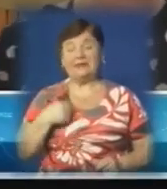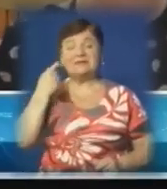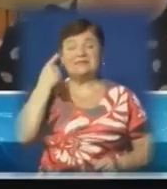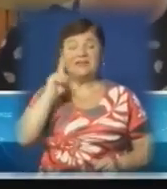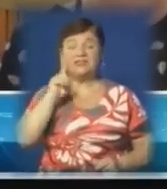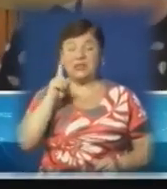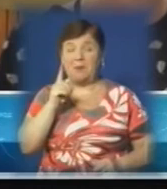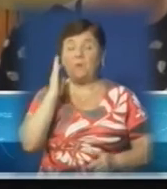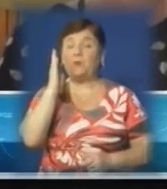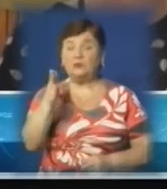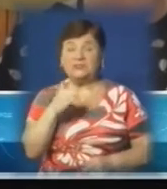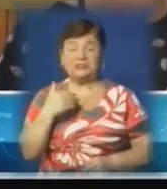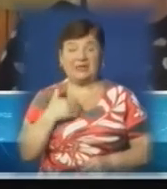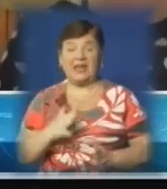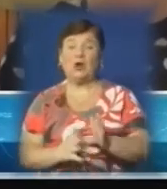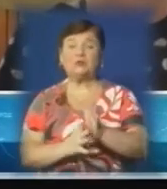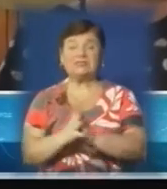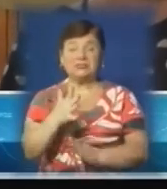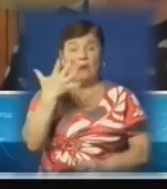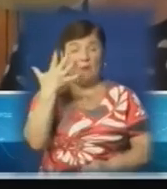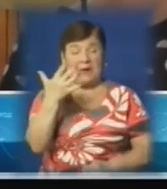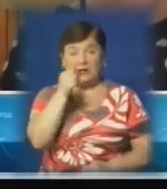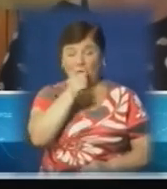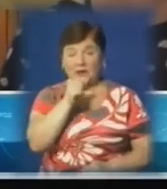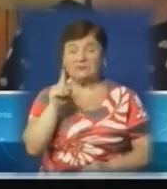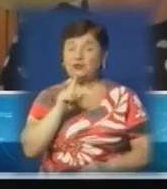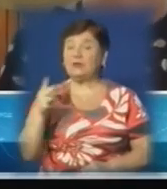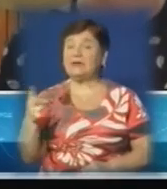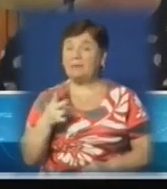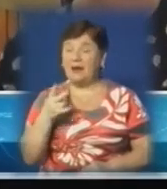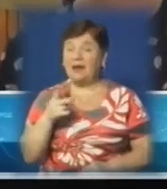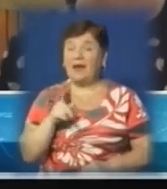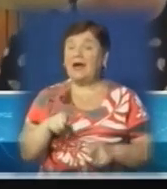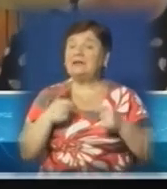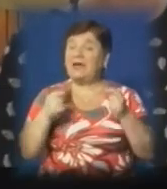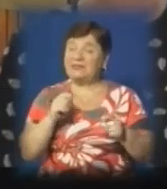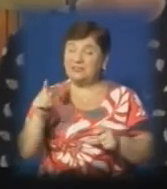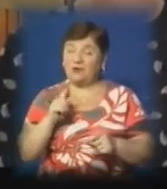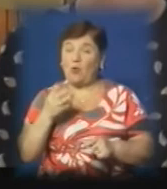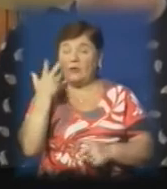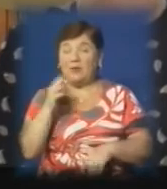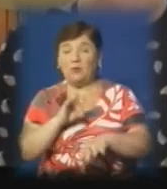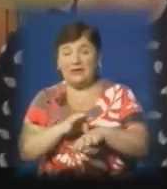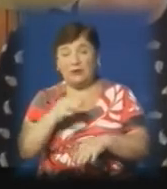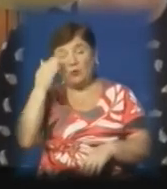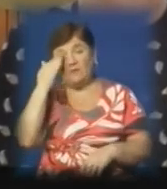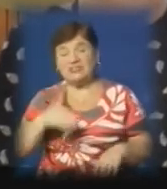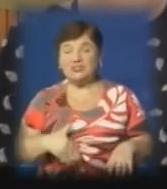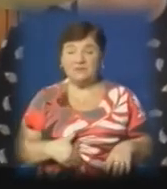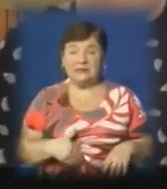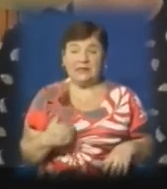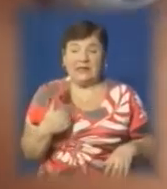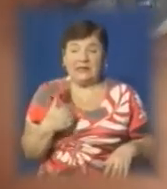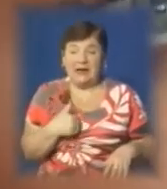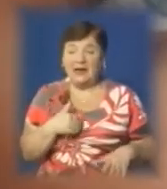Тому що ростеш в цьому, ти знаєш, в п'ять років, що треба дати, коли щось болить, чи живі, чи голова. І, звичайно, сумнів у мене не було